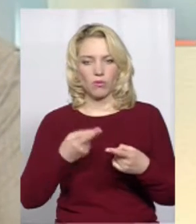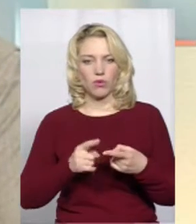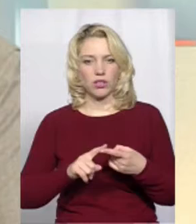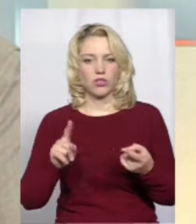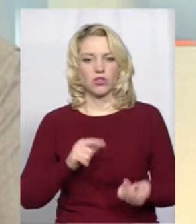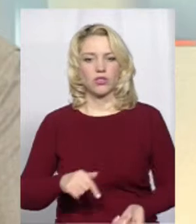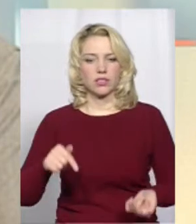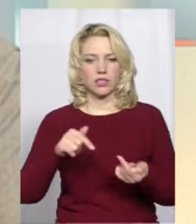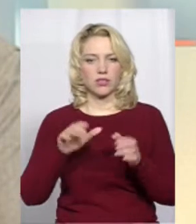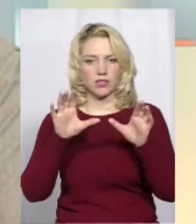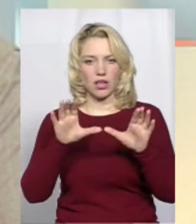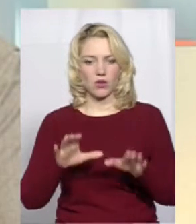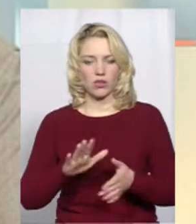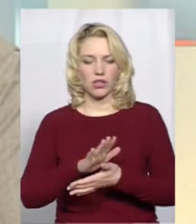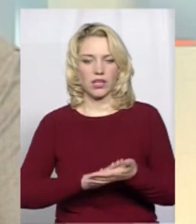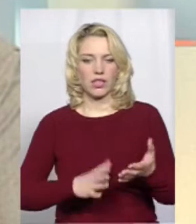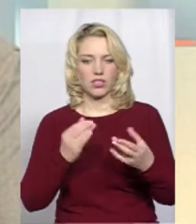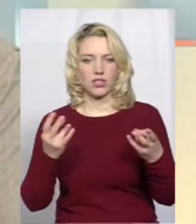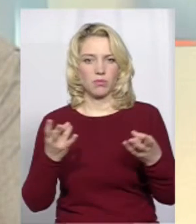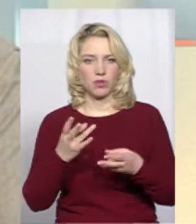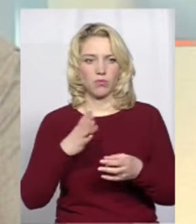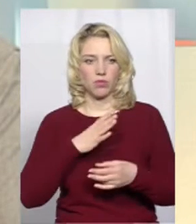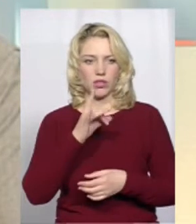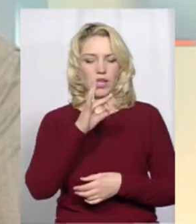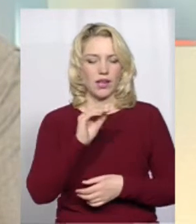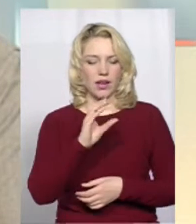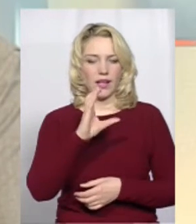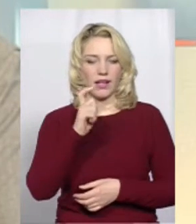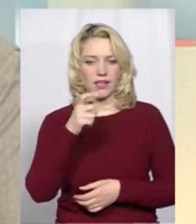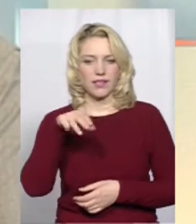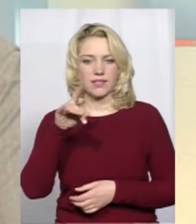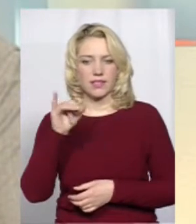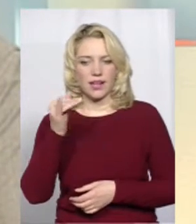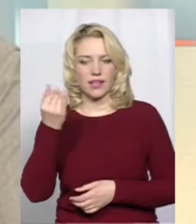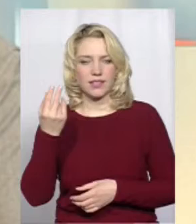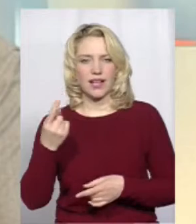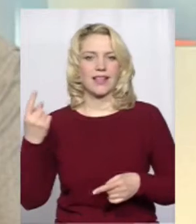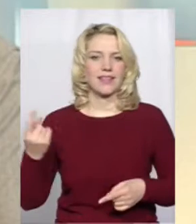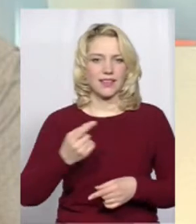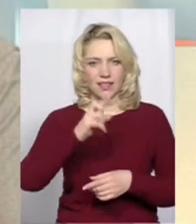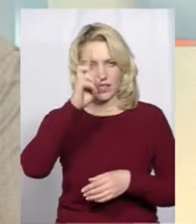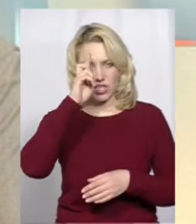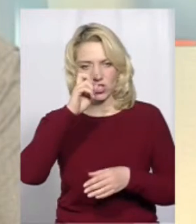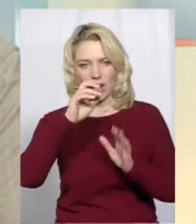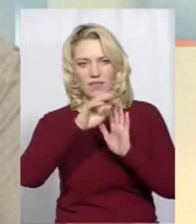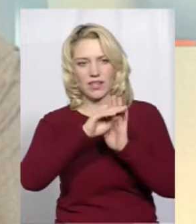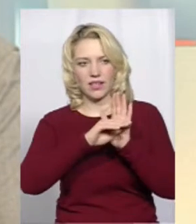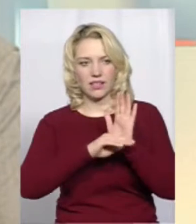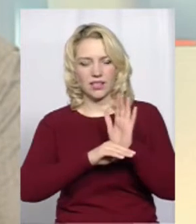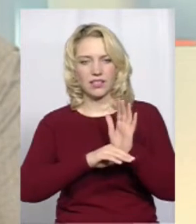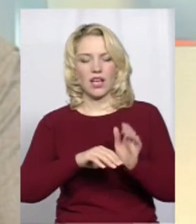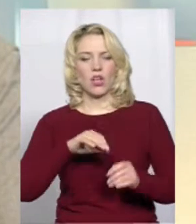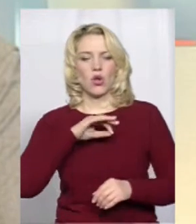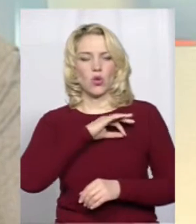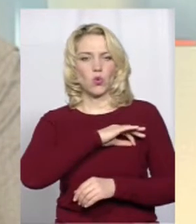далі має відбутися ще реєстрація в реєстрі, єдиний державний реєстр юридичних та фізичних осіб.